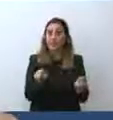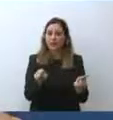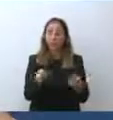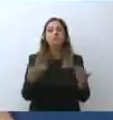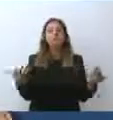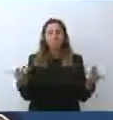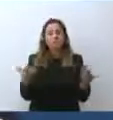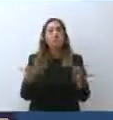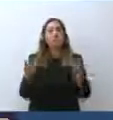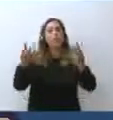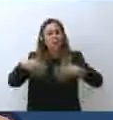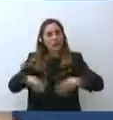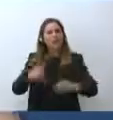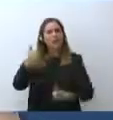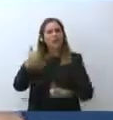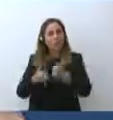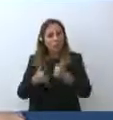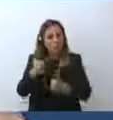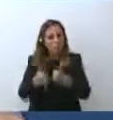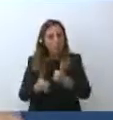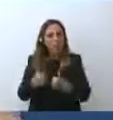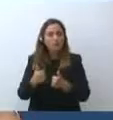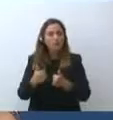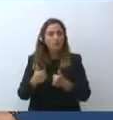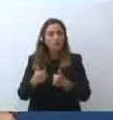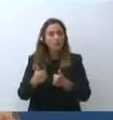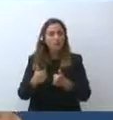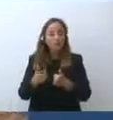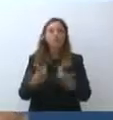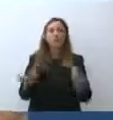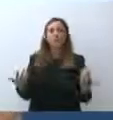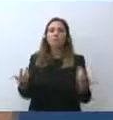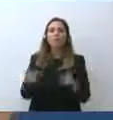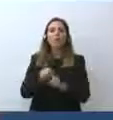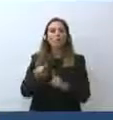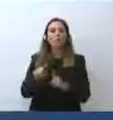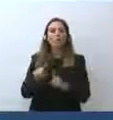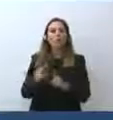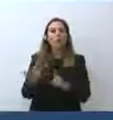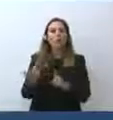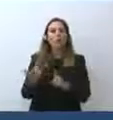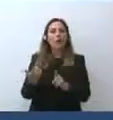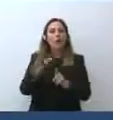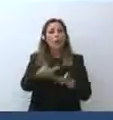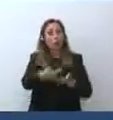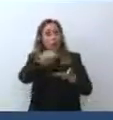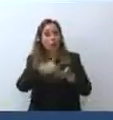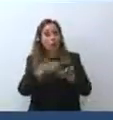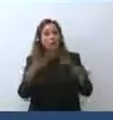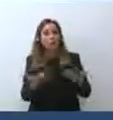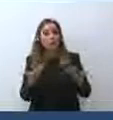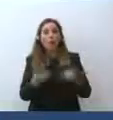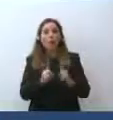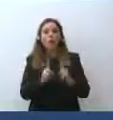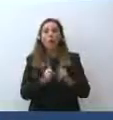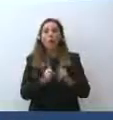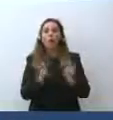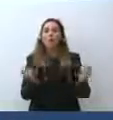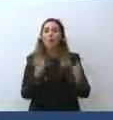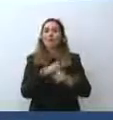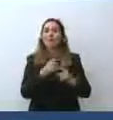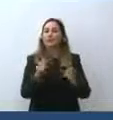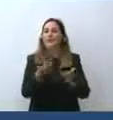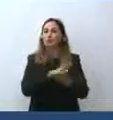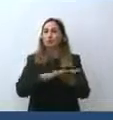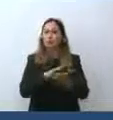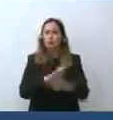concorsi, quindi neanche, neppure una proposta di sanatoria, ma facendo i concorsi abbiamo messo in ruolo quest